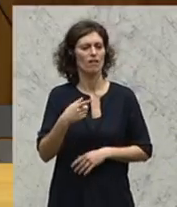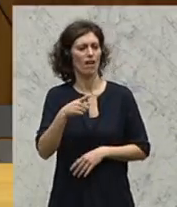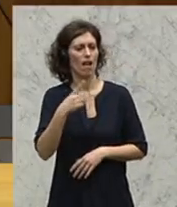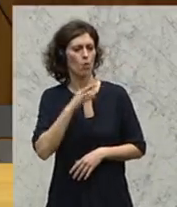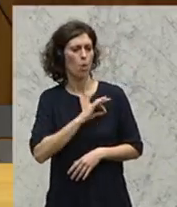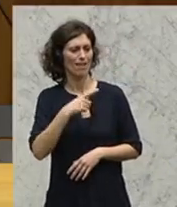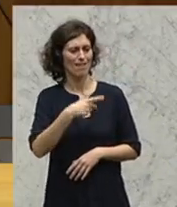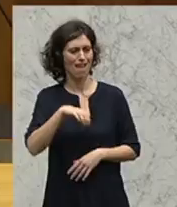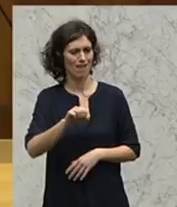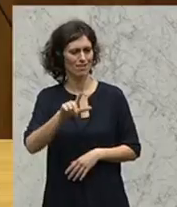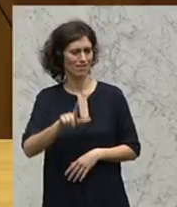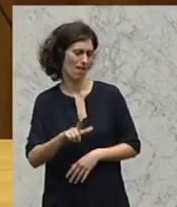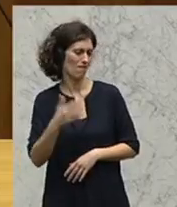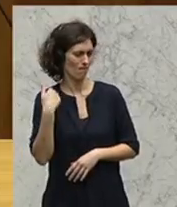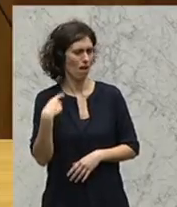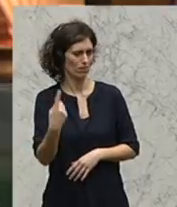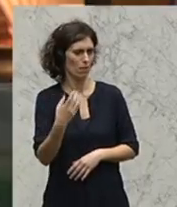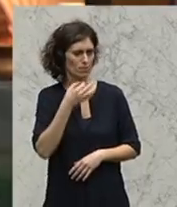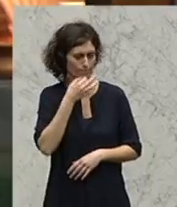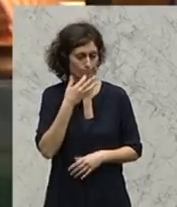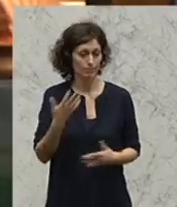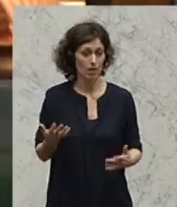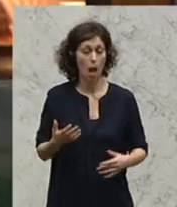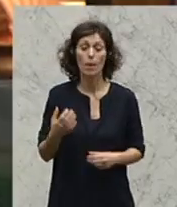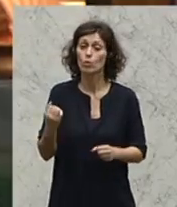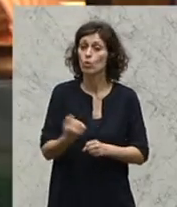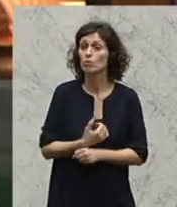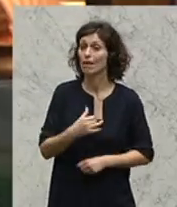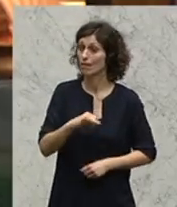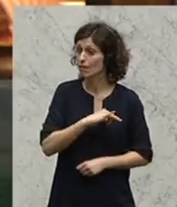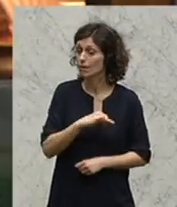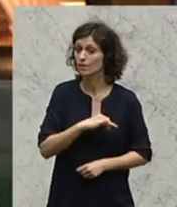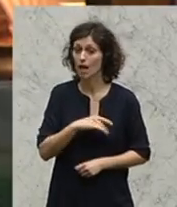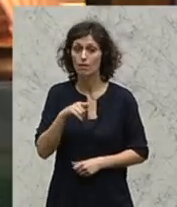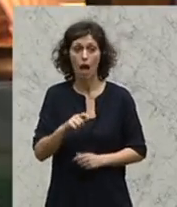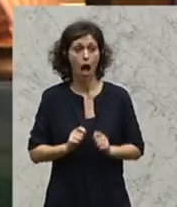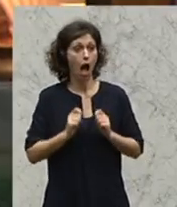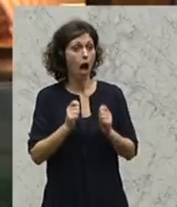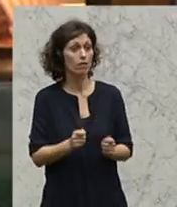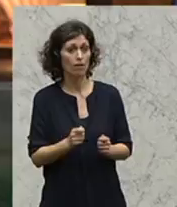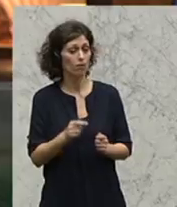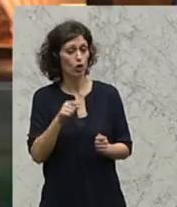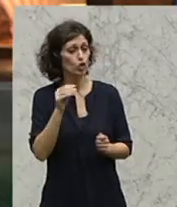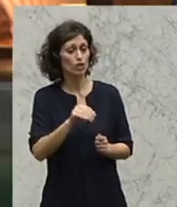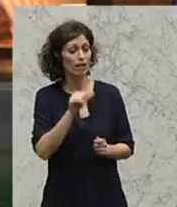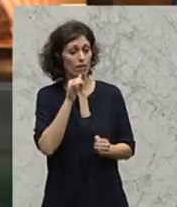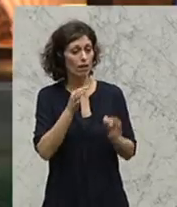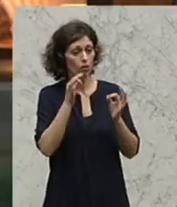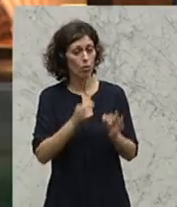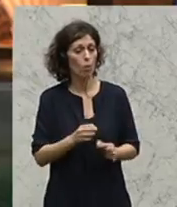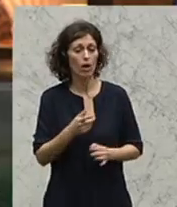angesprochen. Es ist aber interessant, dass der Antrag nicht einmal konkret sagt, welche